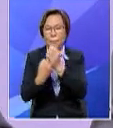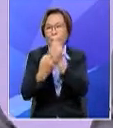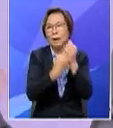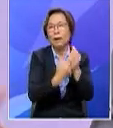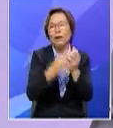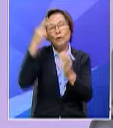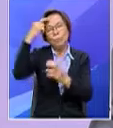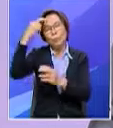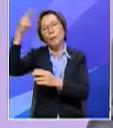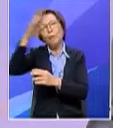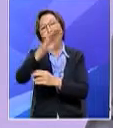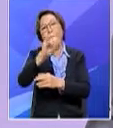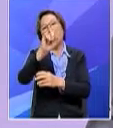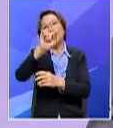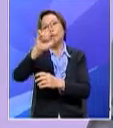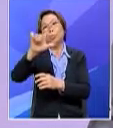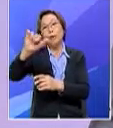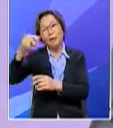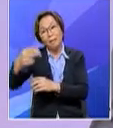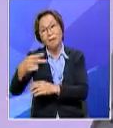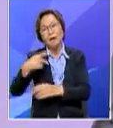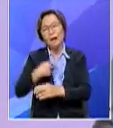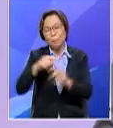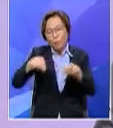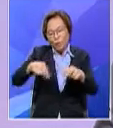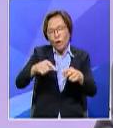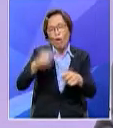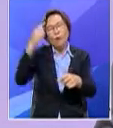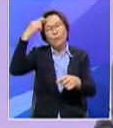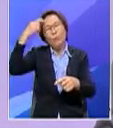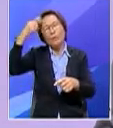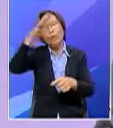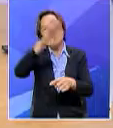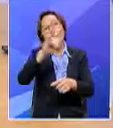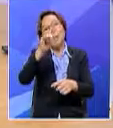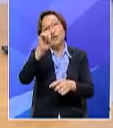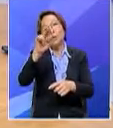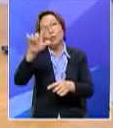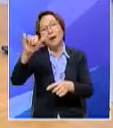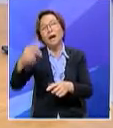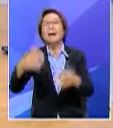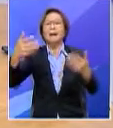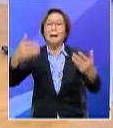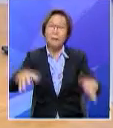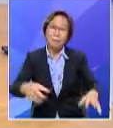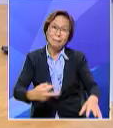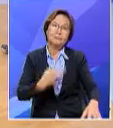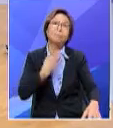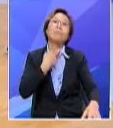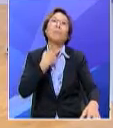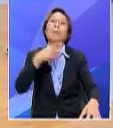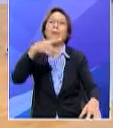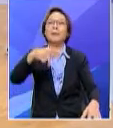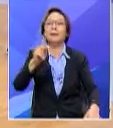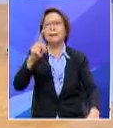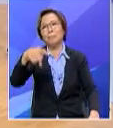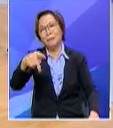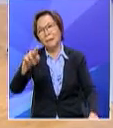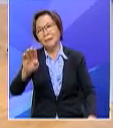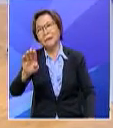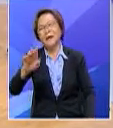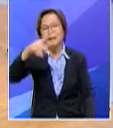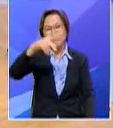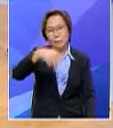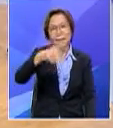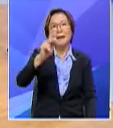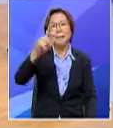sebelum PKP hari itu kebetulan kami rakam lagu Rindu Baitullah lepas itu PKP pulak so Rindu lah orang katnya insyaAllah dan yang